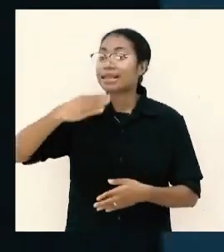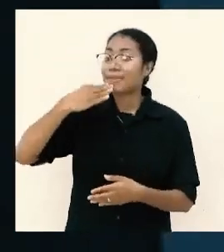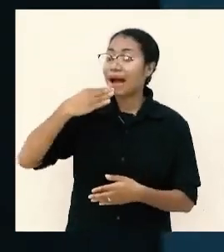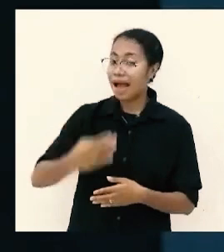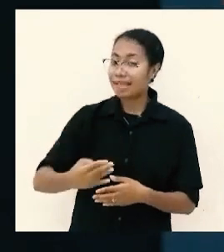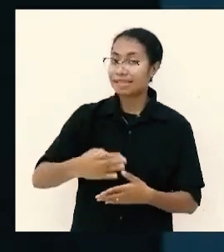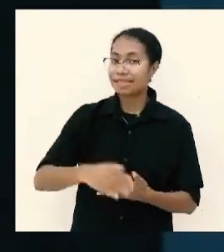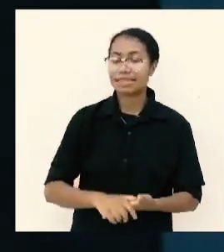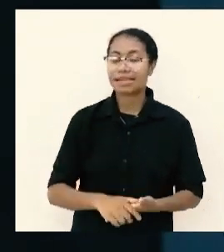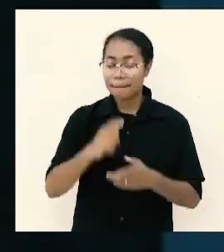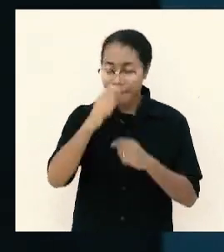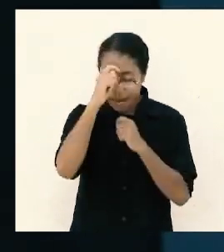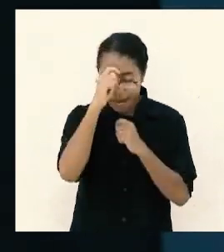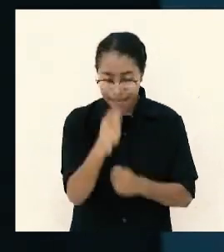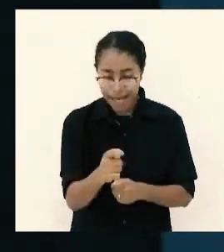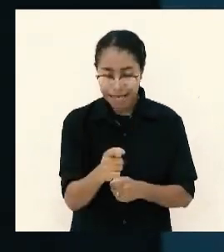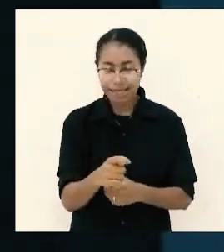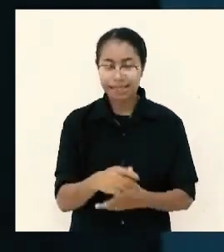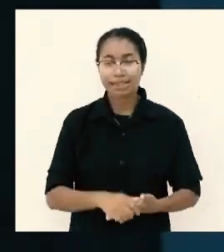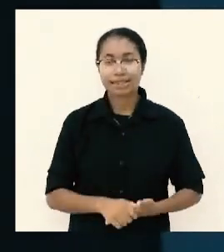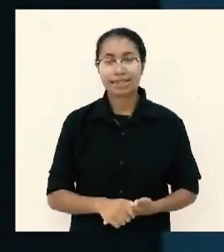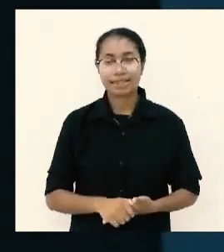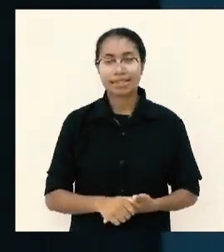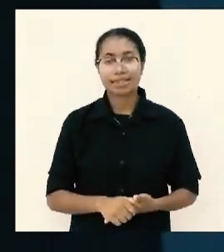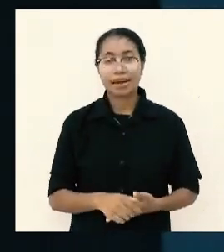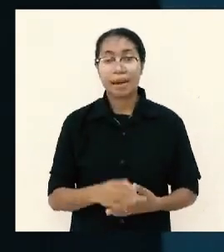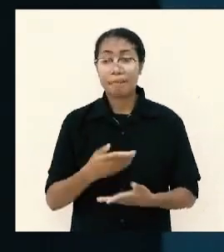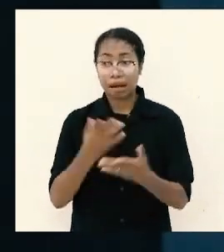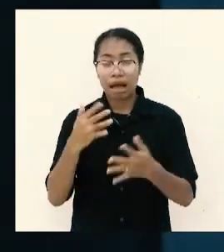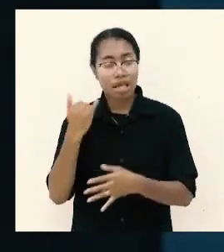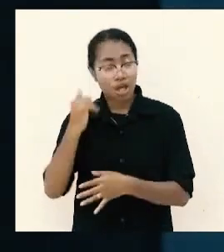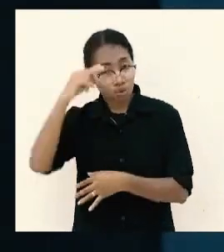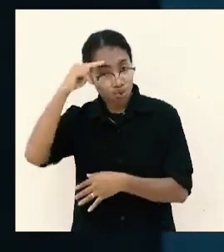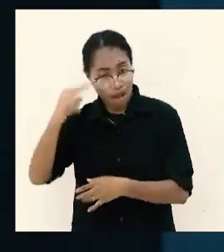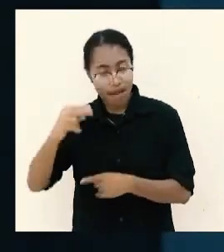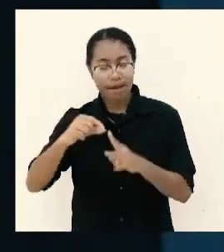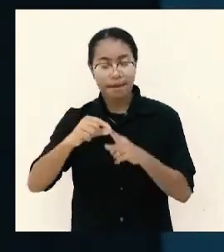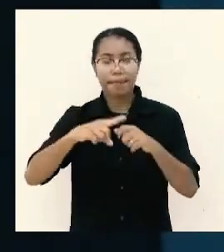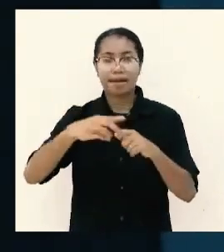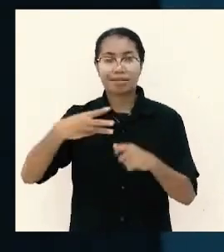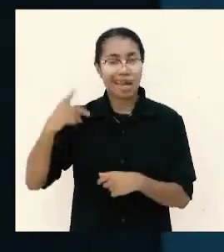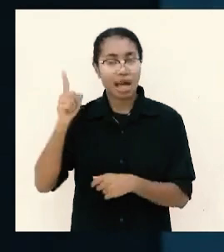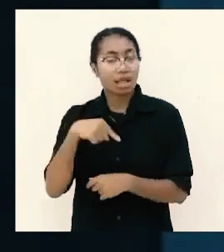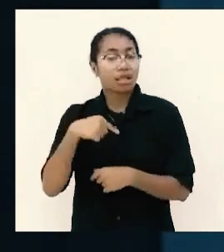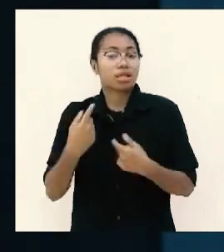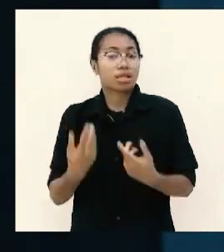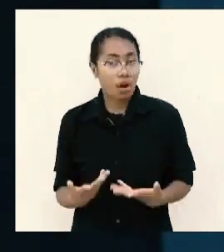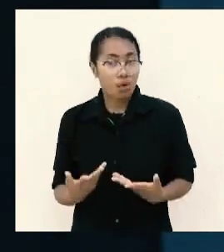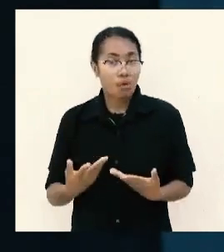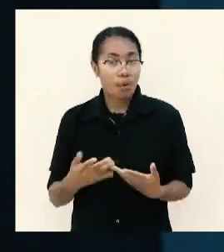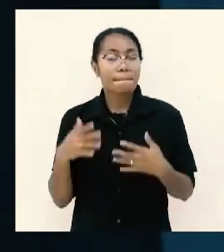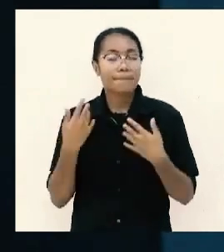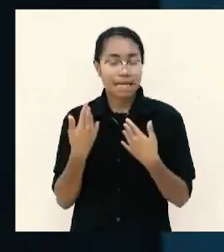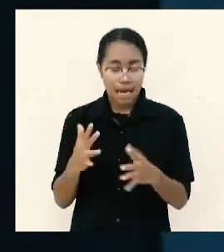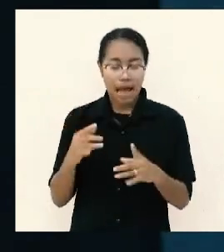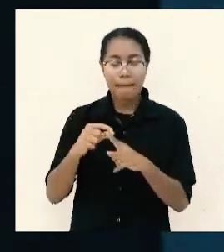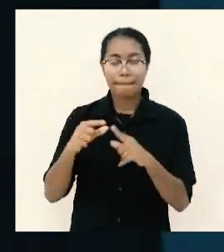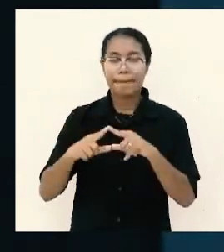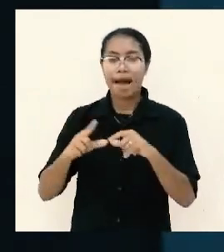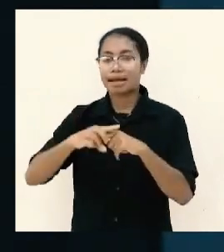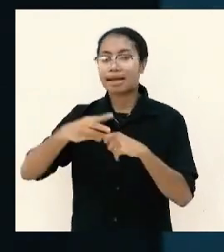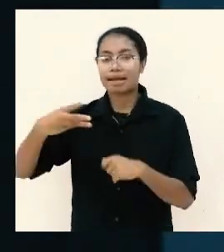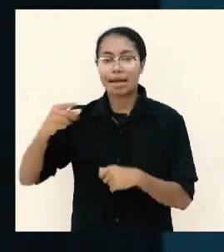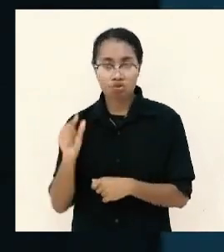menghargai menghormati mereka yang Tuhan pakai atau Tuhan pernah pakai untuk